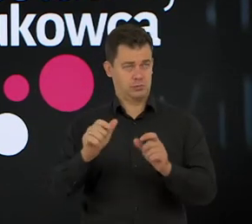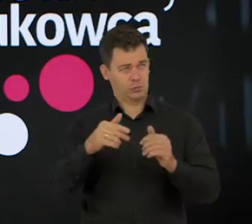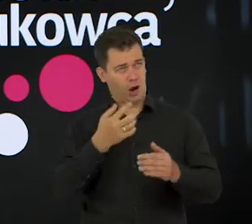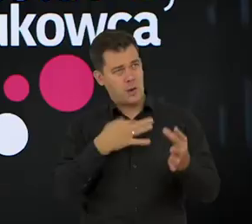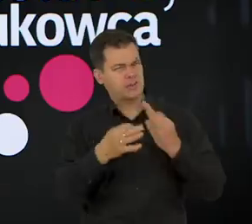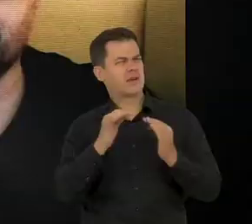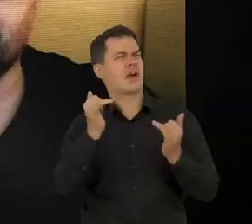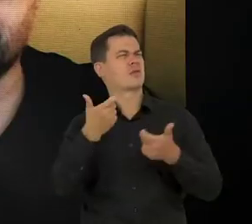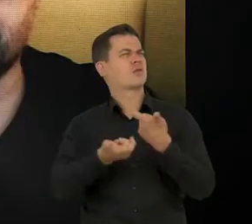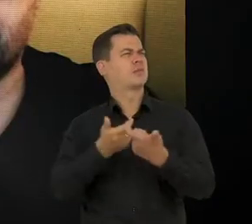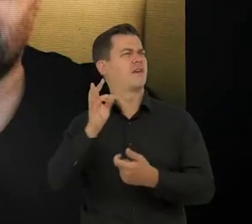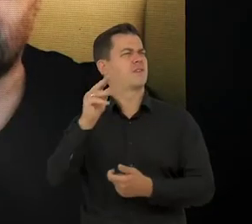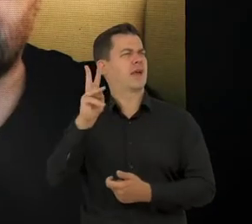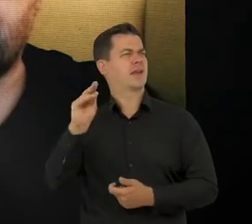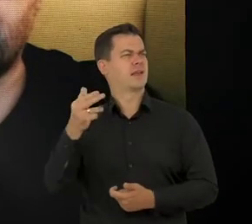powiedzieć?